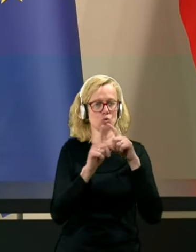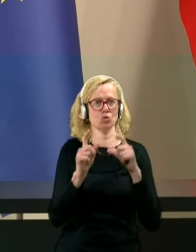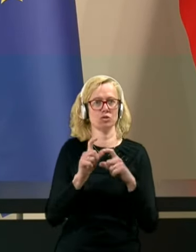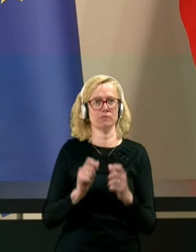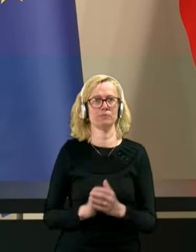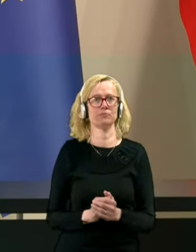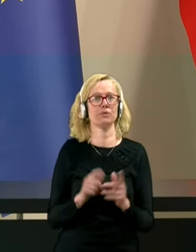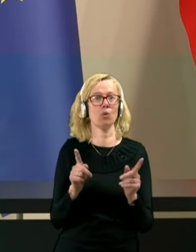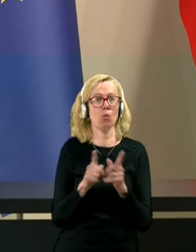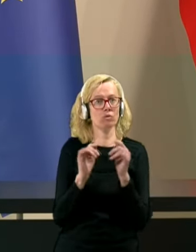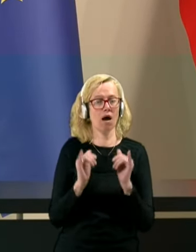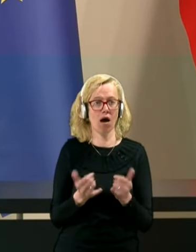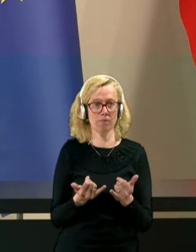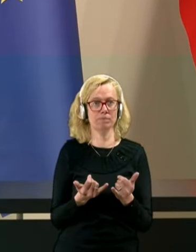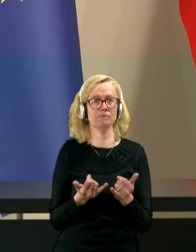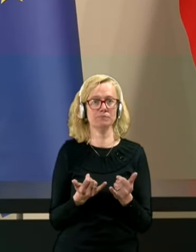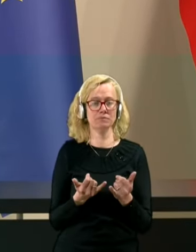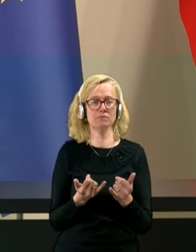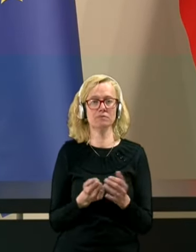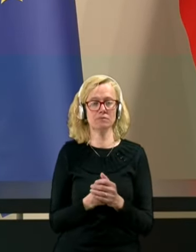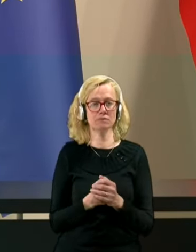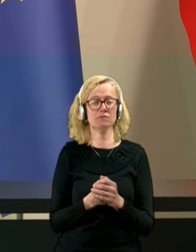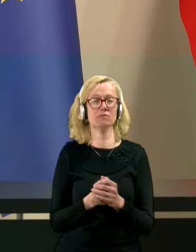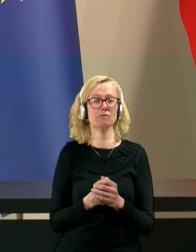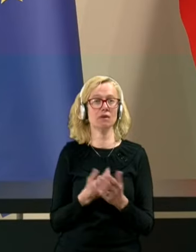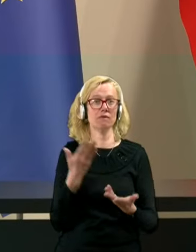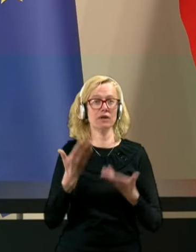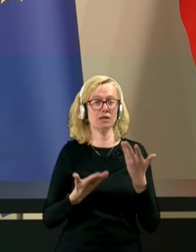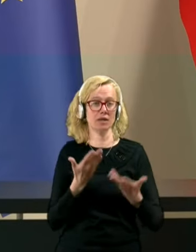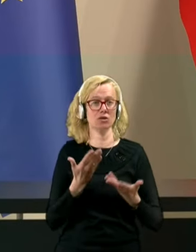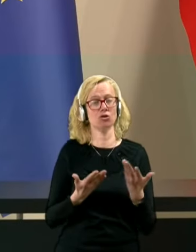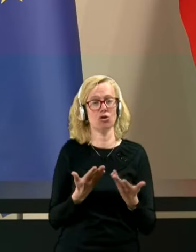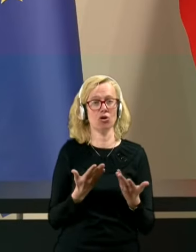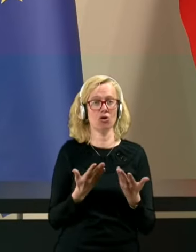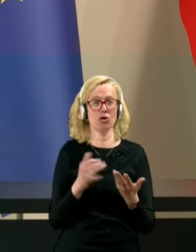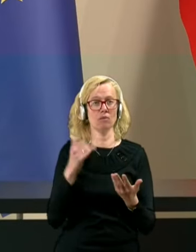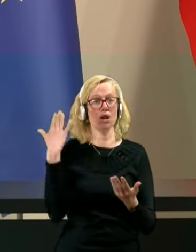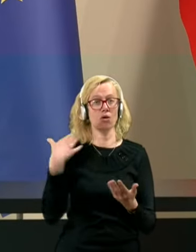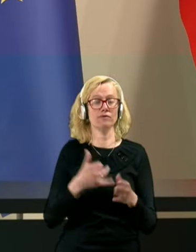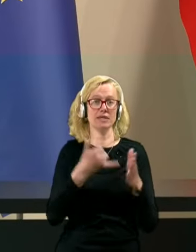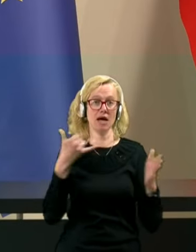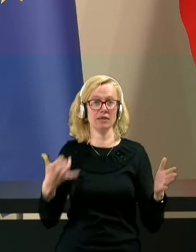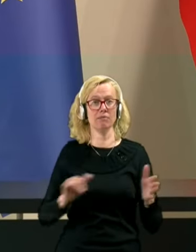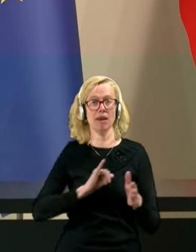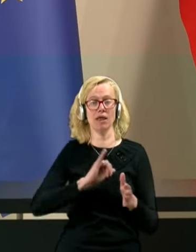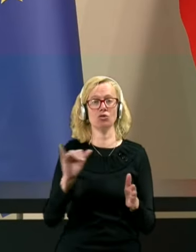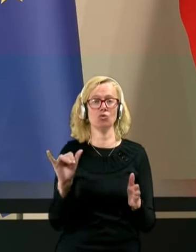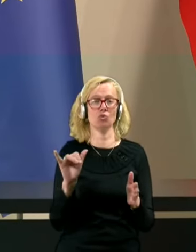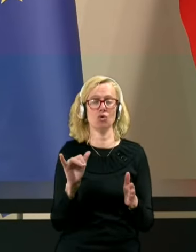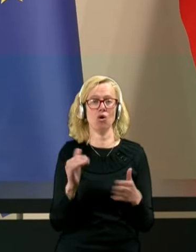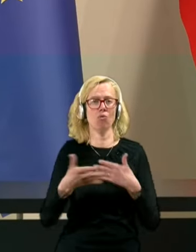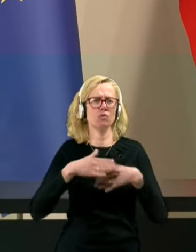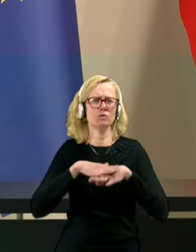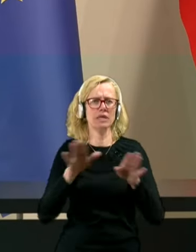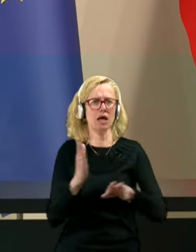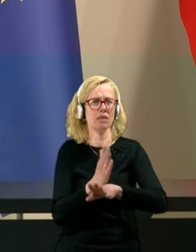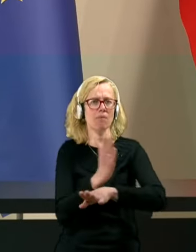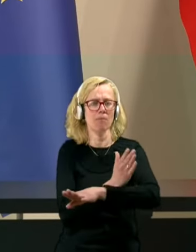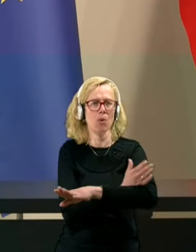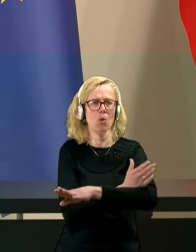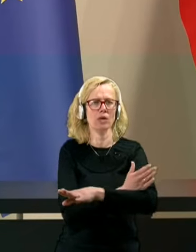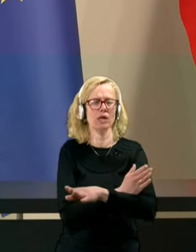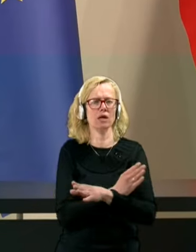Tako da, verjetno je bilo v zadnjem letu ob vseh naporih pa